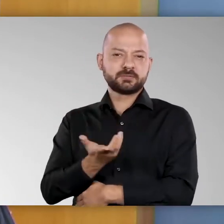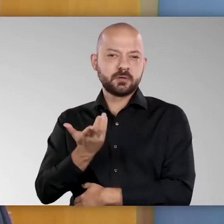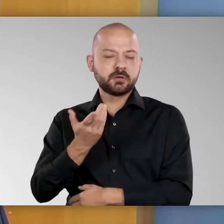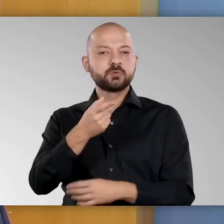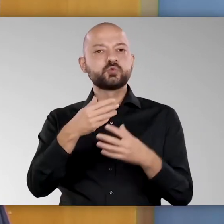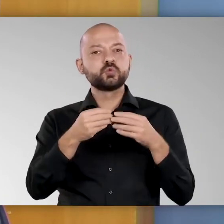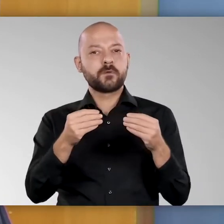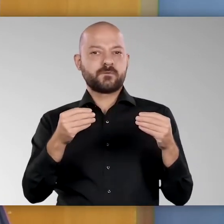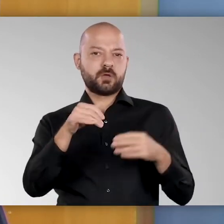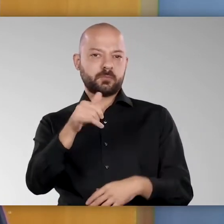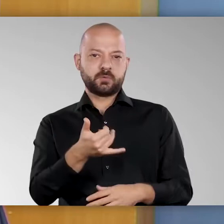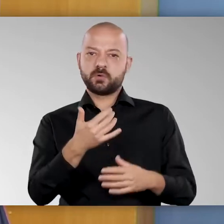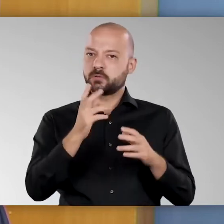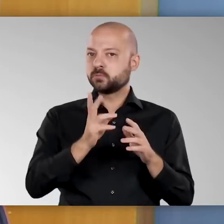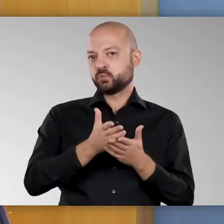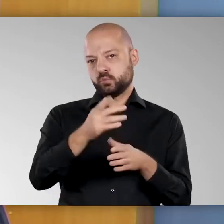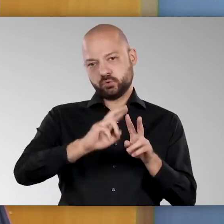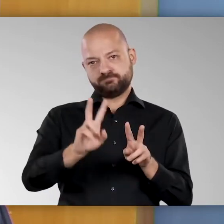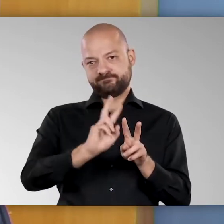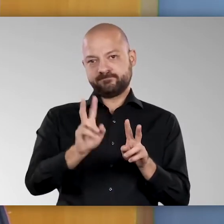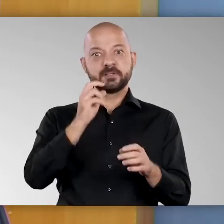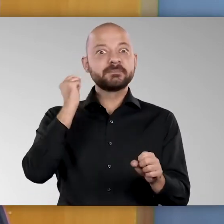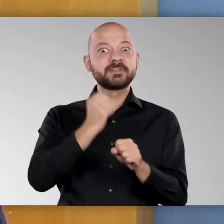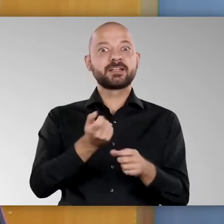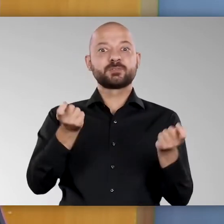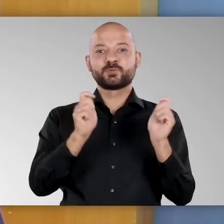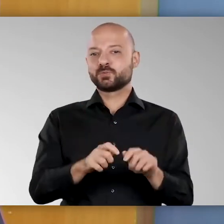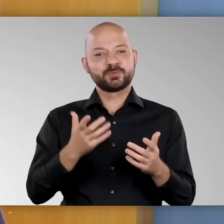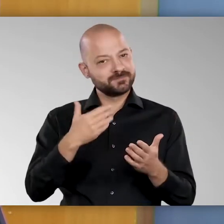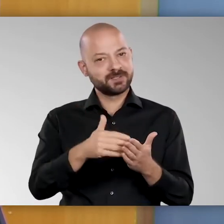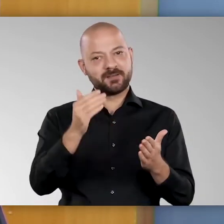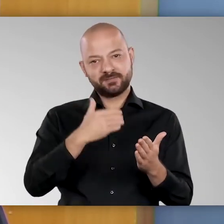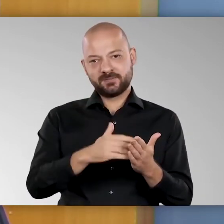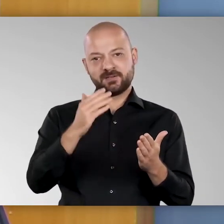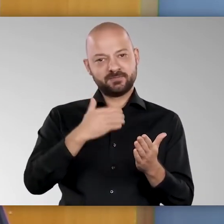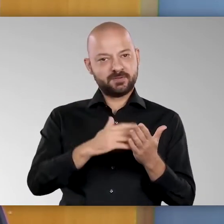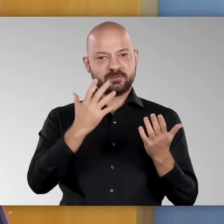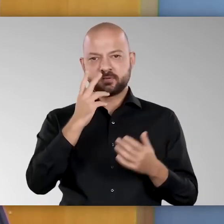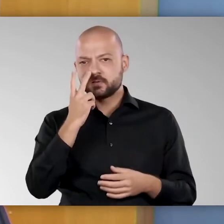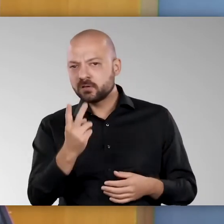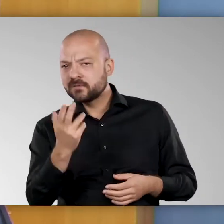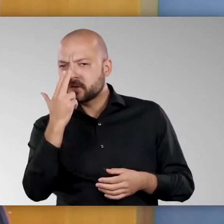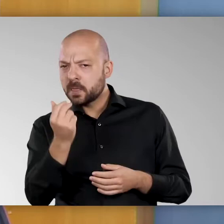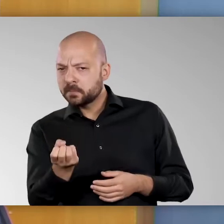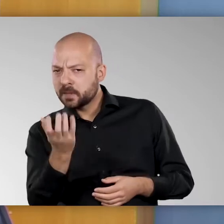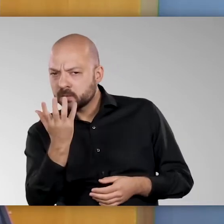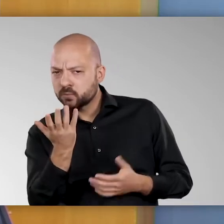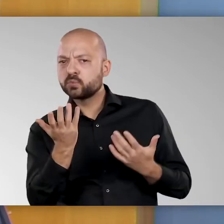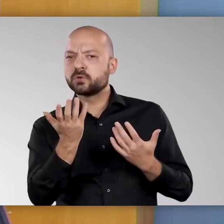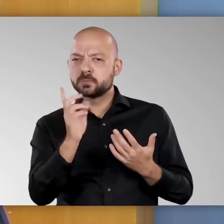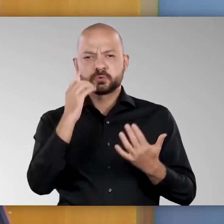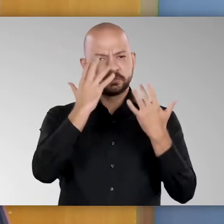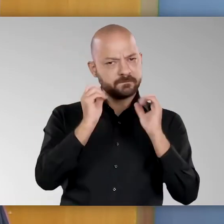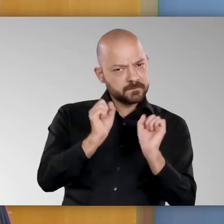worden von den Kollegen, so ein Softwareprojekt dauernd auch verbessert werden muss, weil es eigentlich nie fertig ist. Und weil man sich natürlich dann auch bei jeder